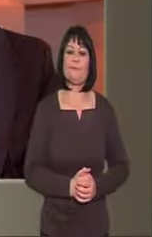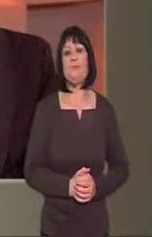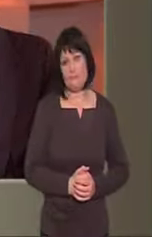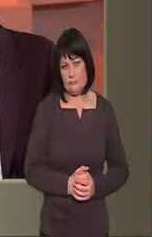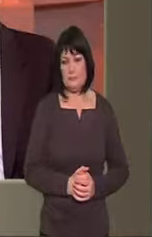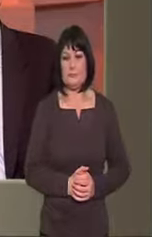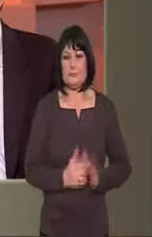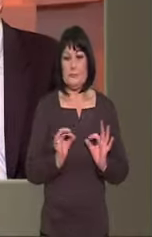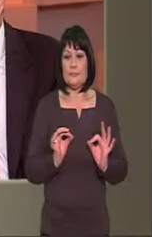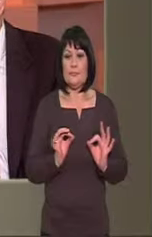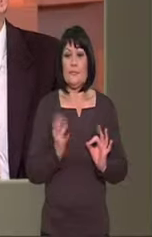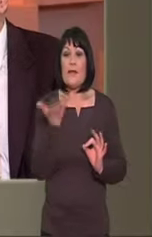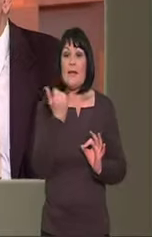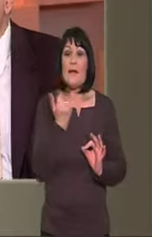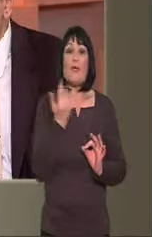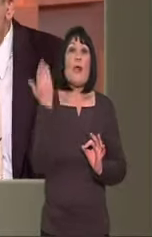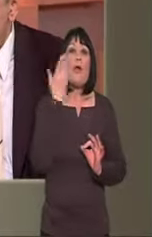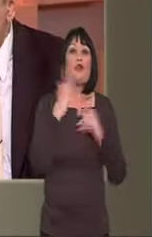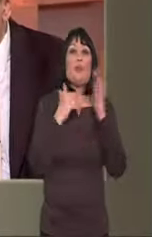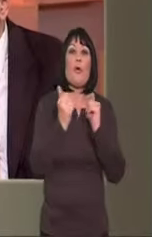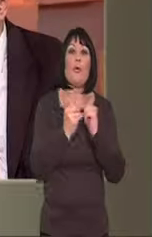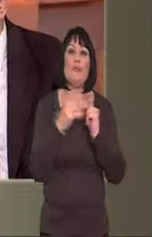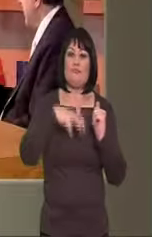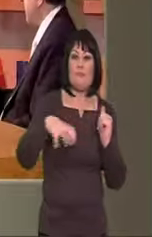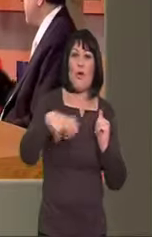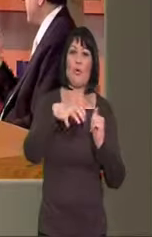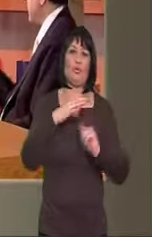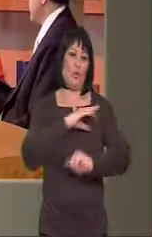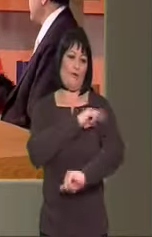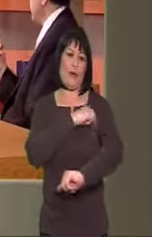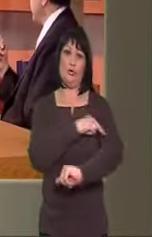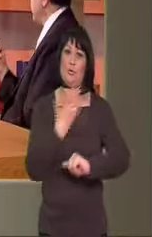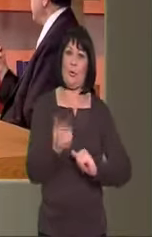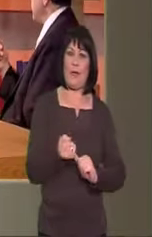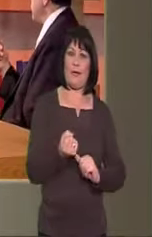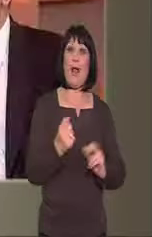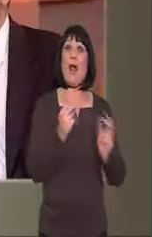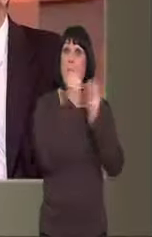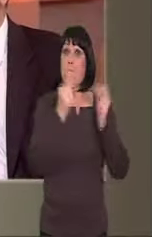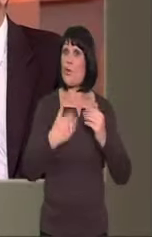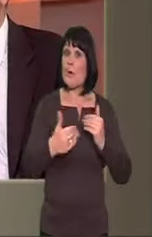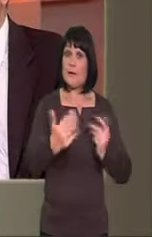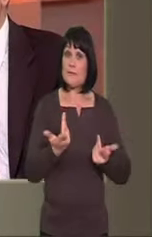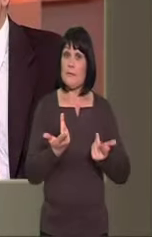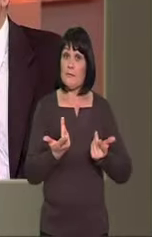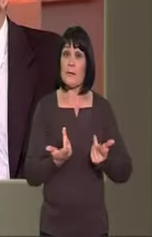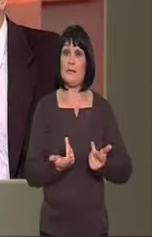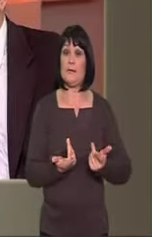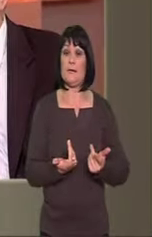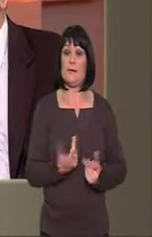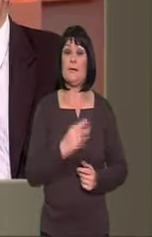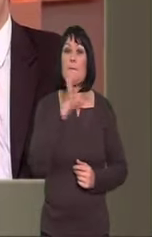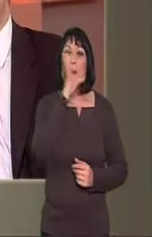αυτό το κόστος, δεν έχουμε όμως το κόστος της υποδομής ενός νοσοκομείου. Και έτσι αυτό οδηγεί στο ότι το